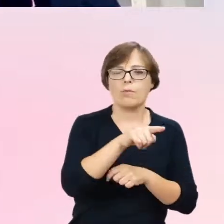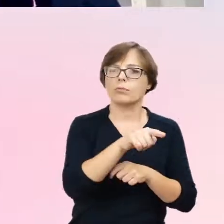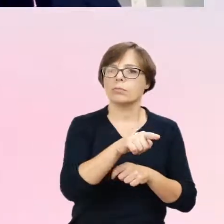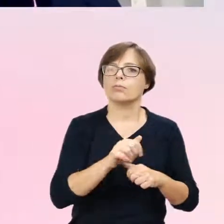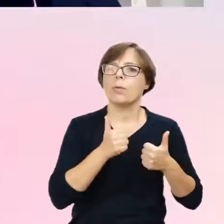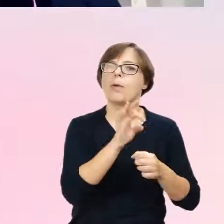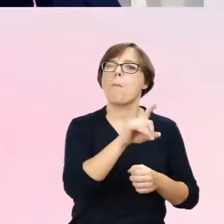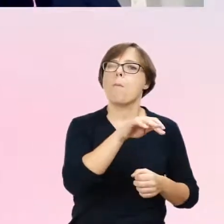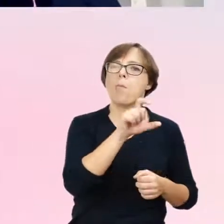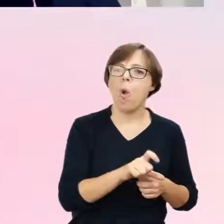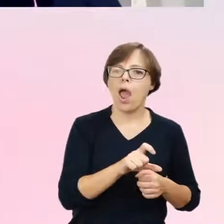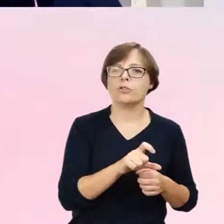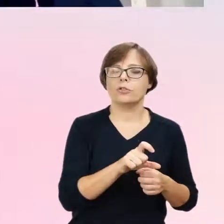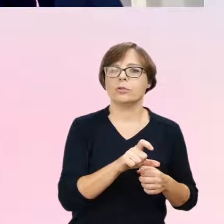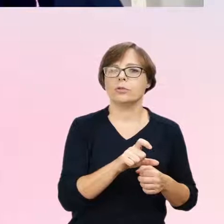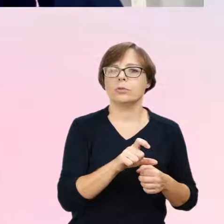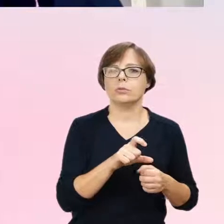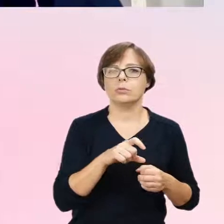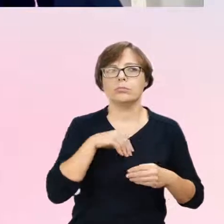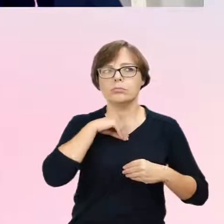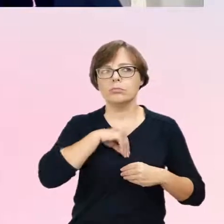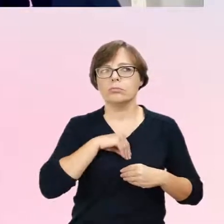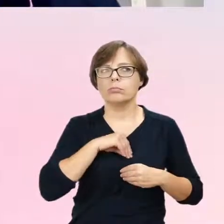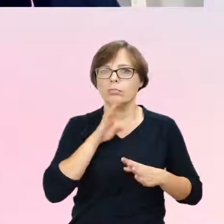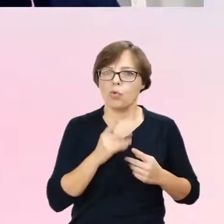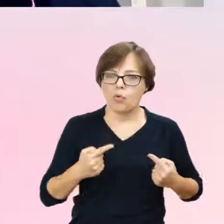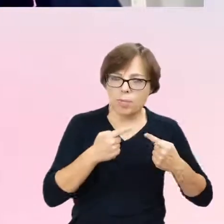podawaniem hormonów.